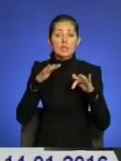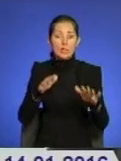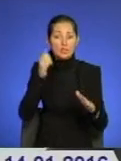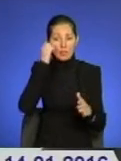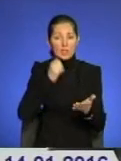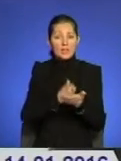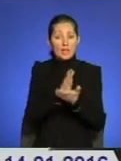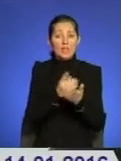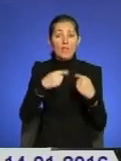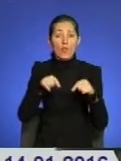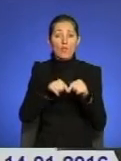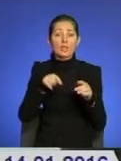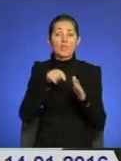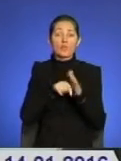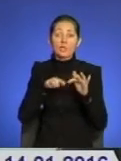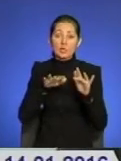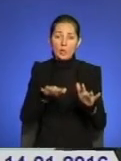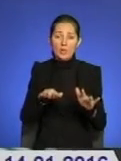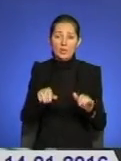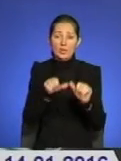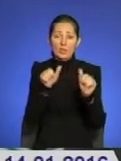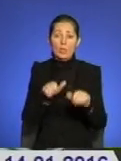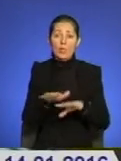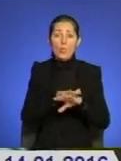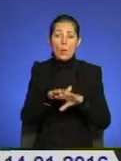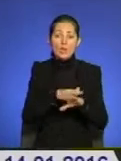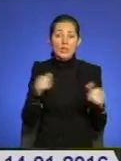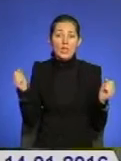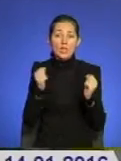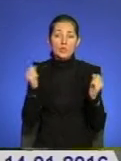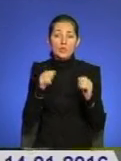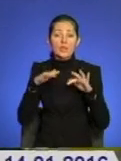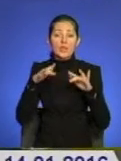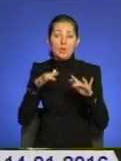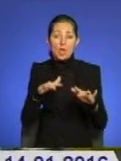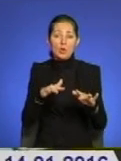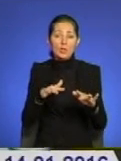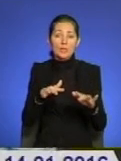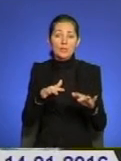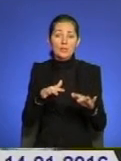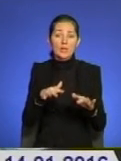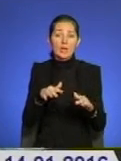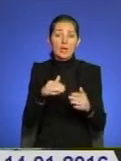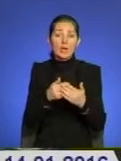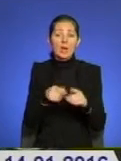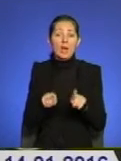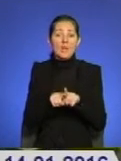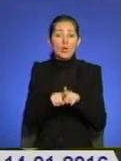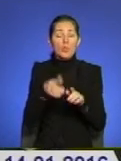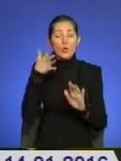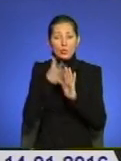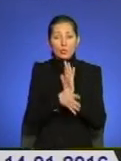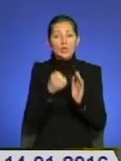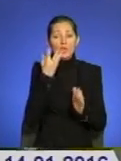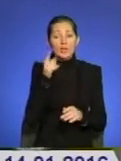«Формат популяризації, формат масових спортивних заходів, при чому ще й в такому розумінні,